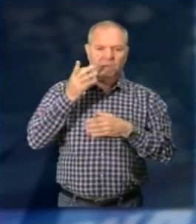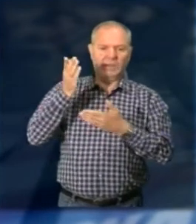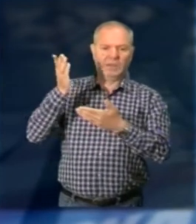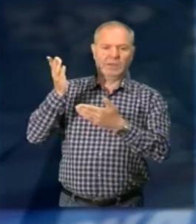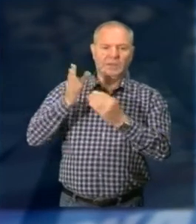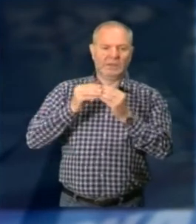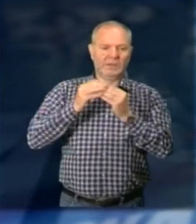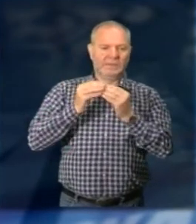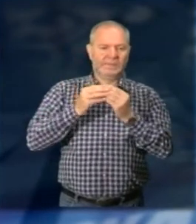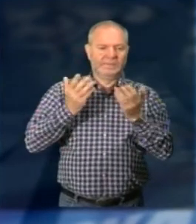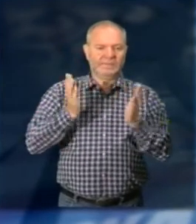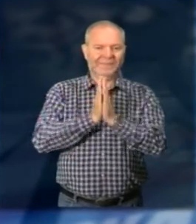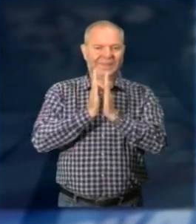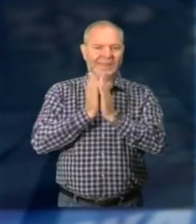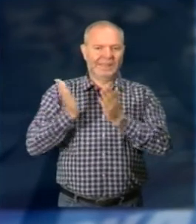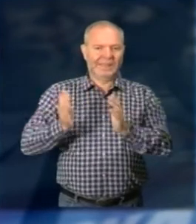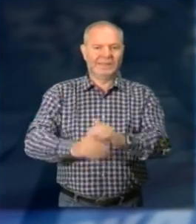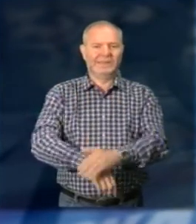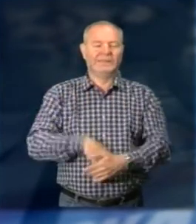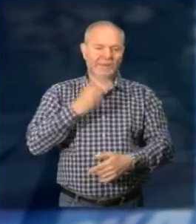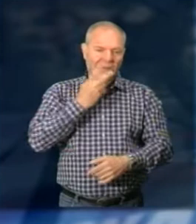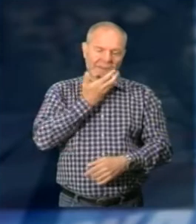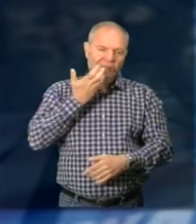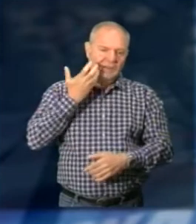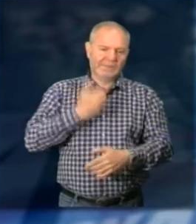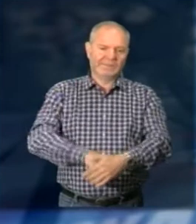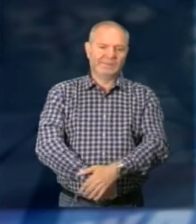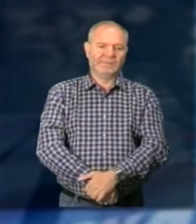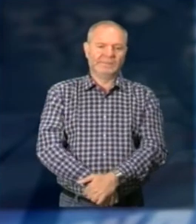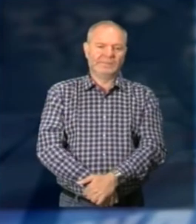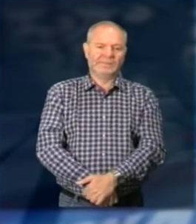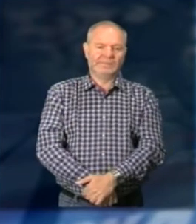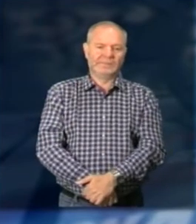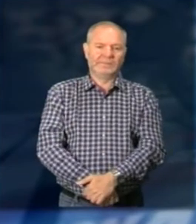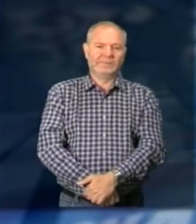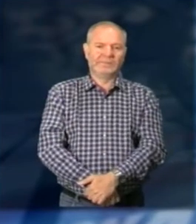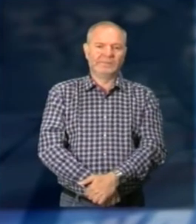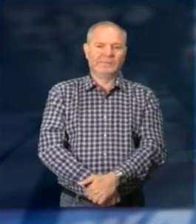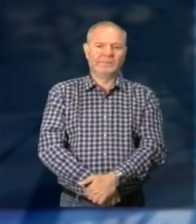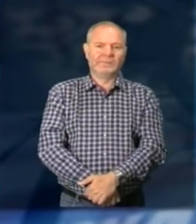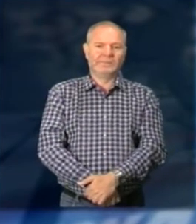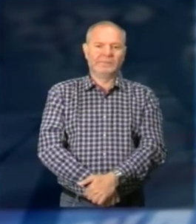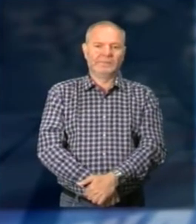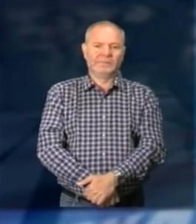mettere a posto questa chiesetta Che ci teniamo tantissimo, noi il nostro gruppo, sempre della famiglia Alcesa